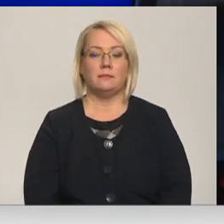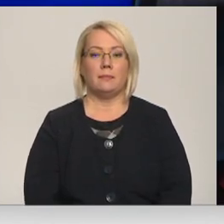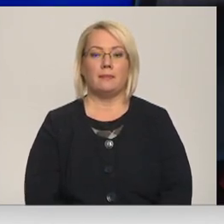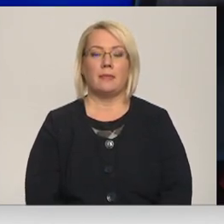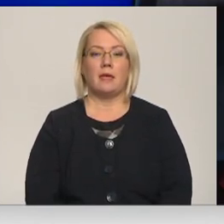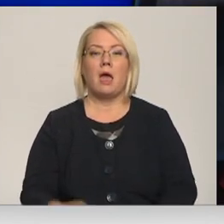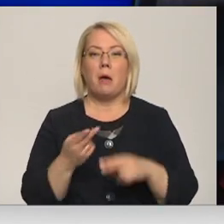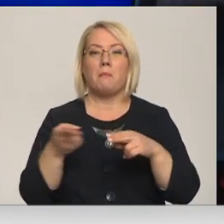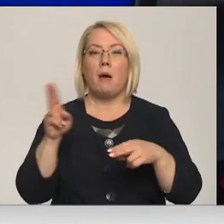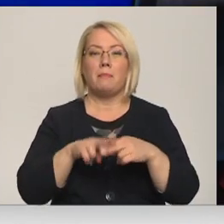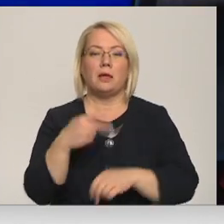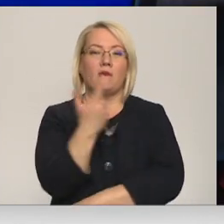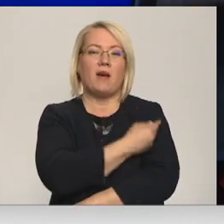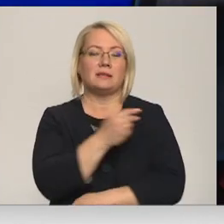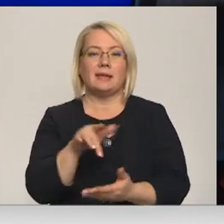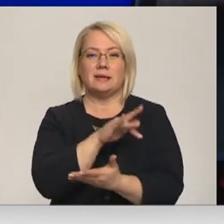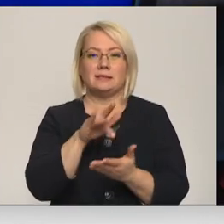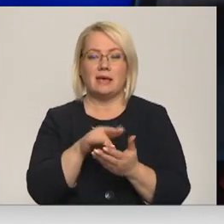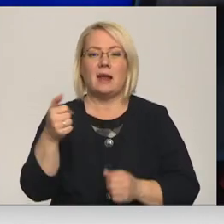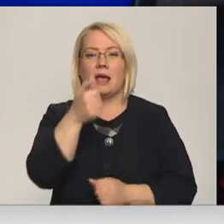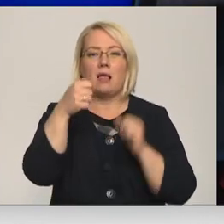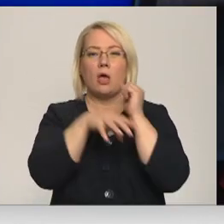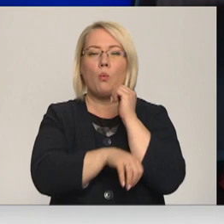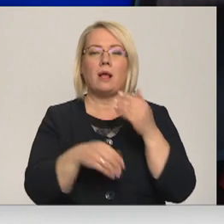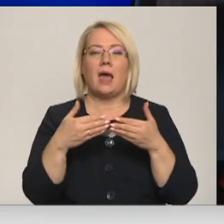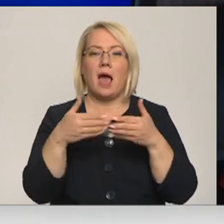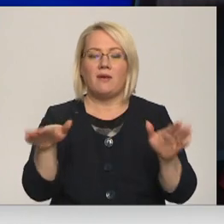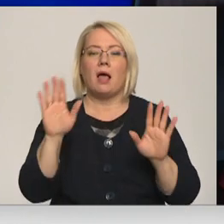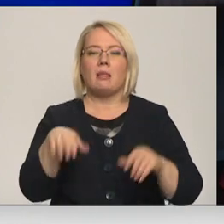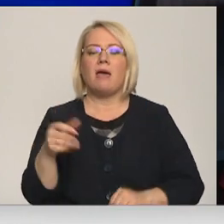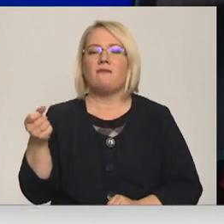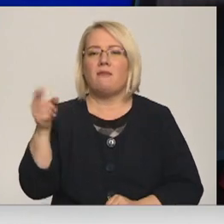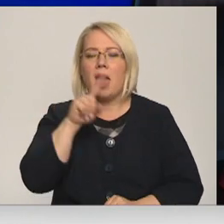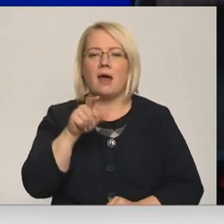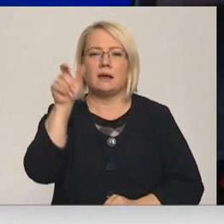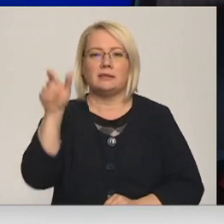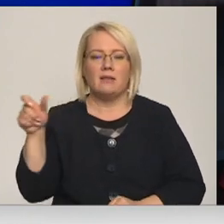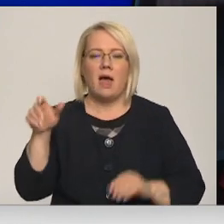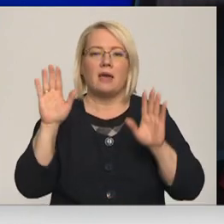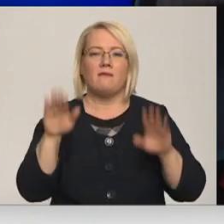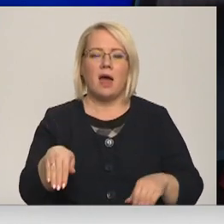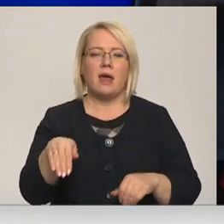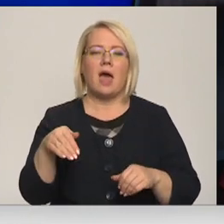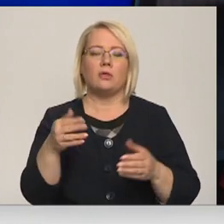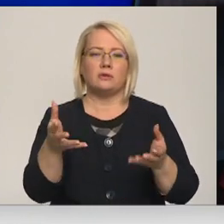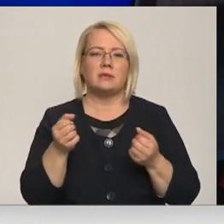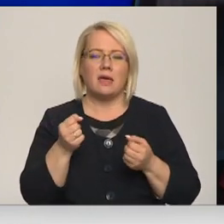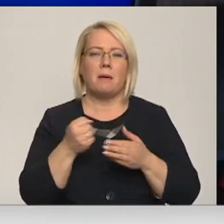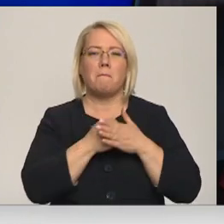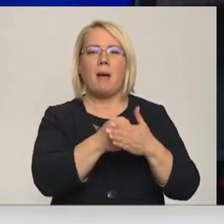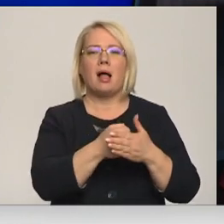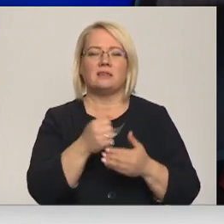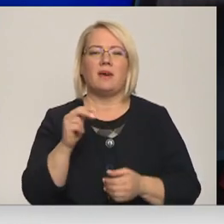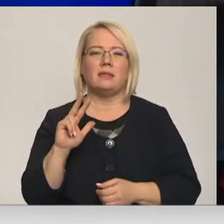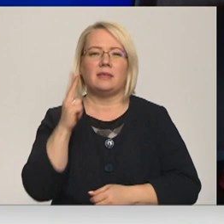Papildu vakcinācijas centri gada nogalē atvērti, lai pēc iespējas vairāk gribētāju varētu tikt pie kovida balstu vakcīnas vai